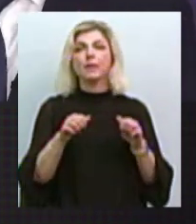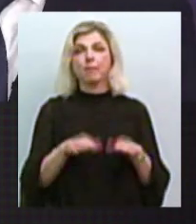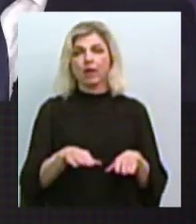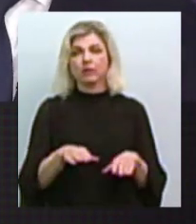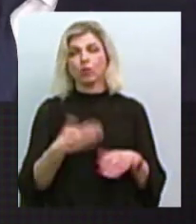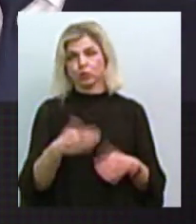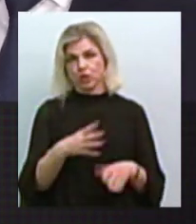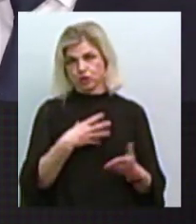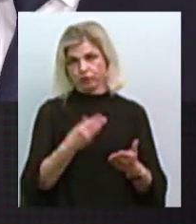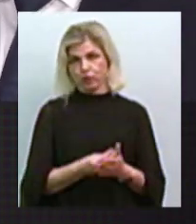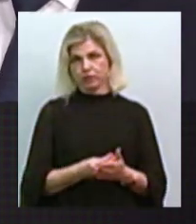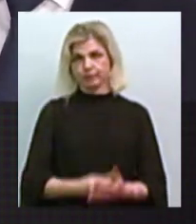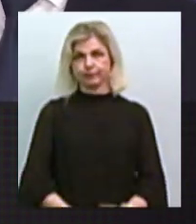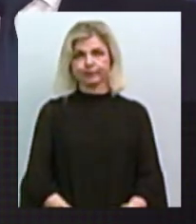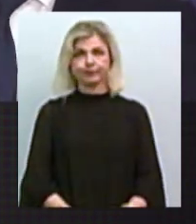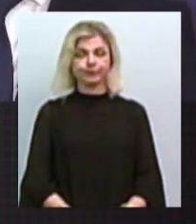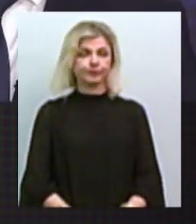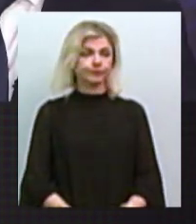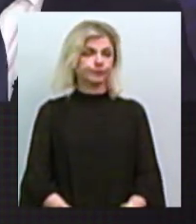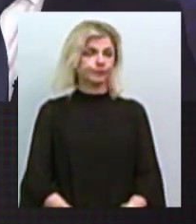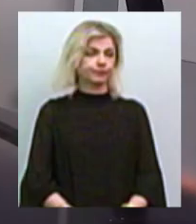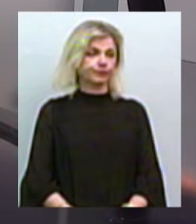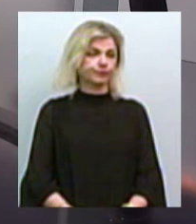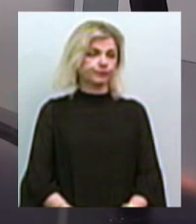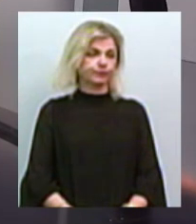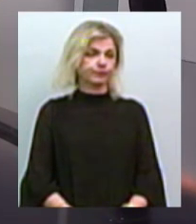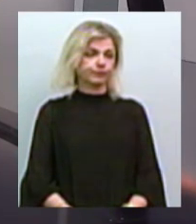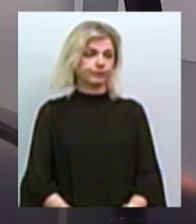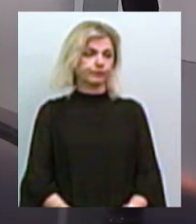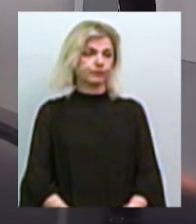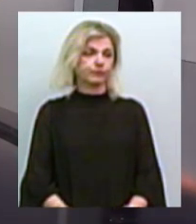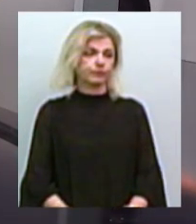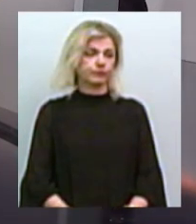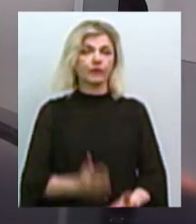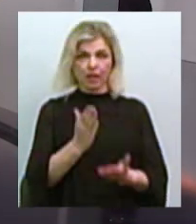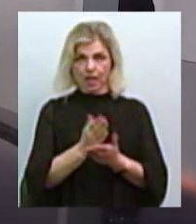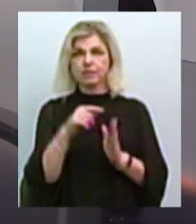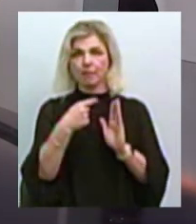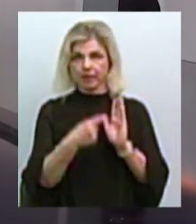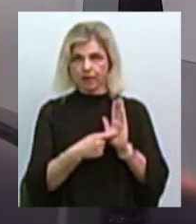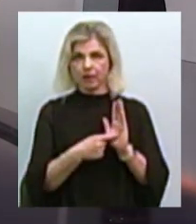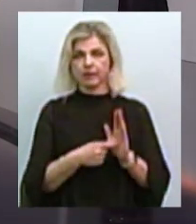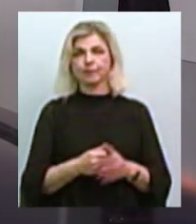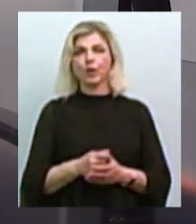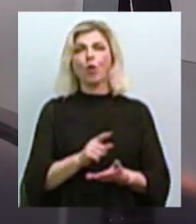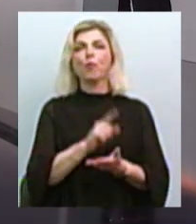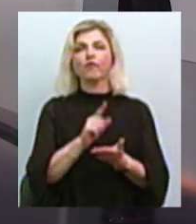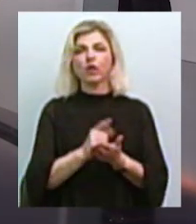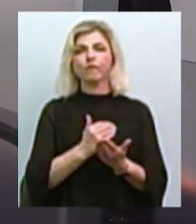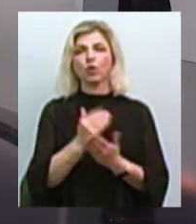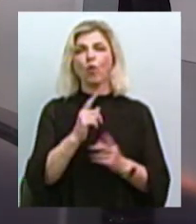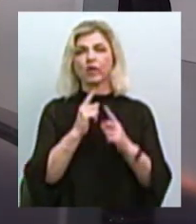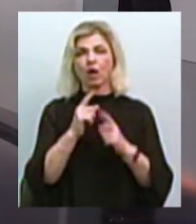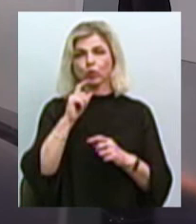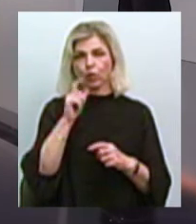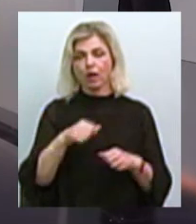вже на власний розвиток. Є запитання? Так, так. Пане Дмитре, повноваженим Верховної Ради України з прав